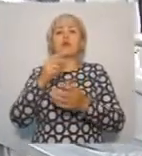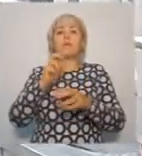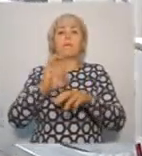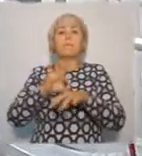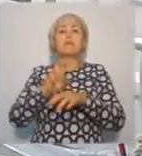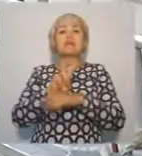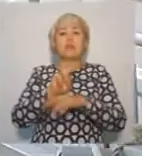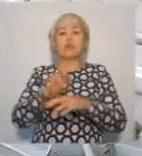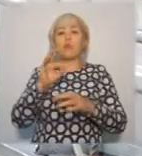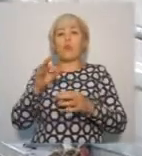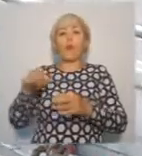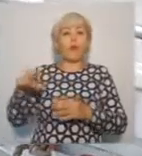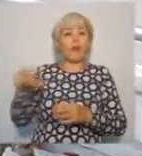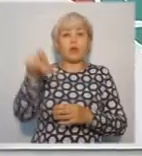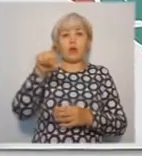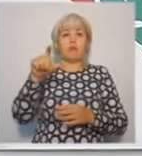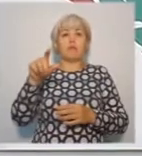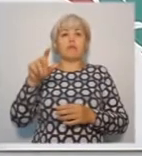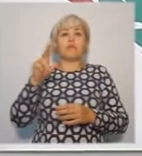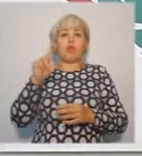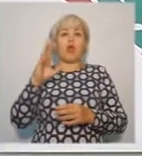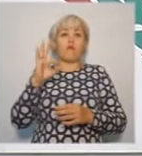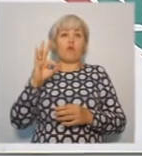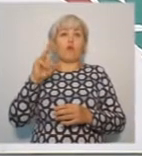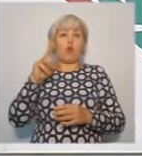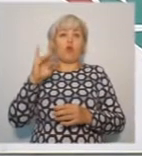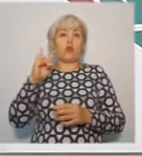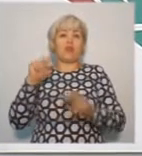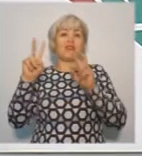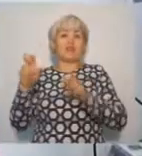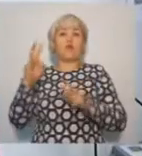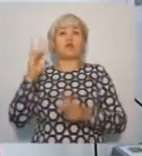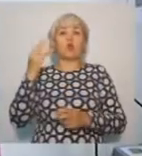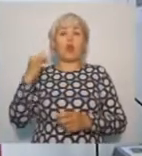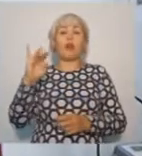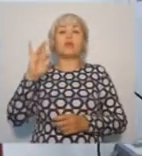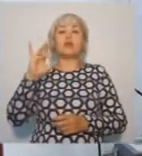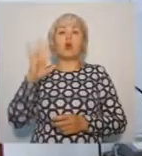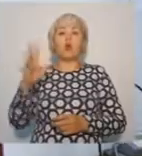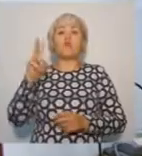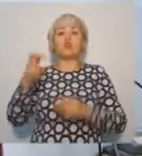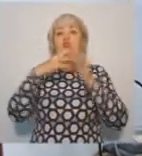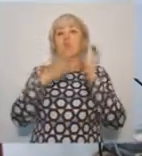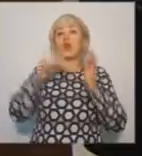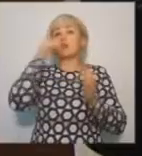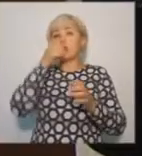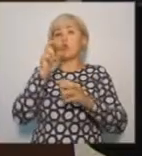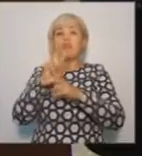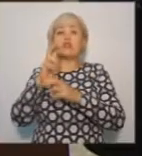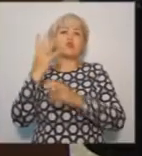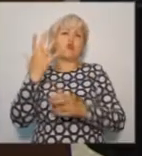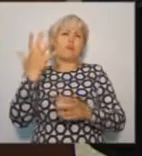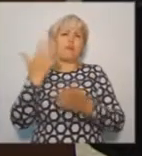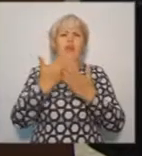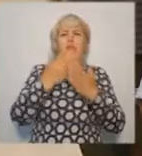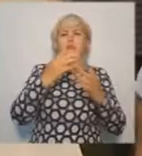году посетит 45 населенных пунктов по всему региону. В составе врачебной бригады есть все необходимые специалисты. От терапевта и